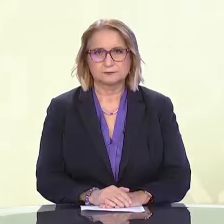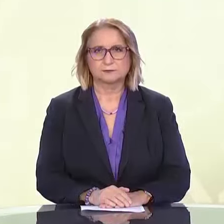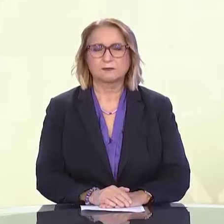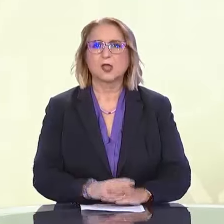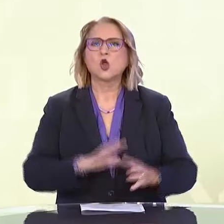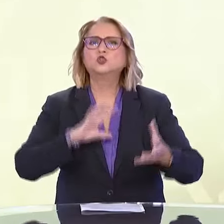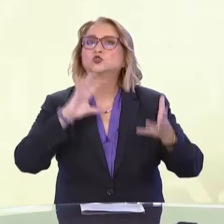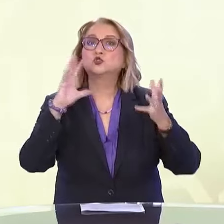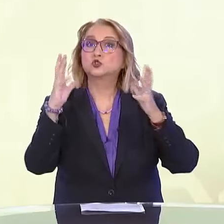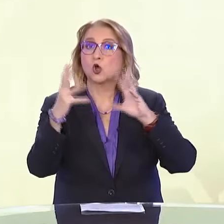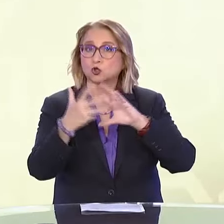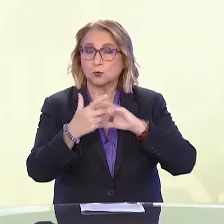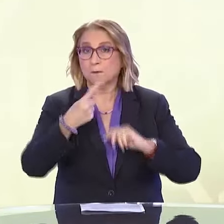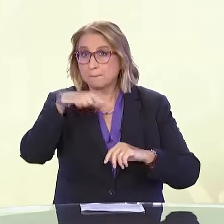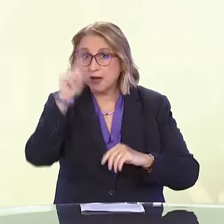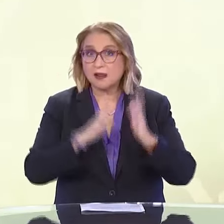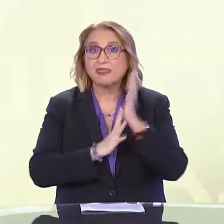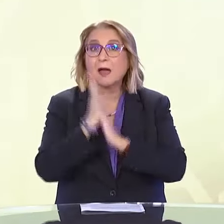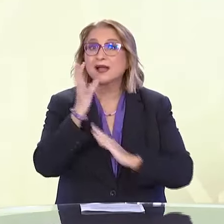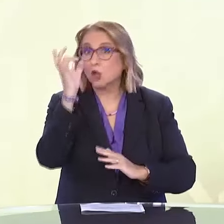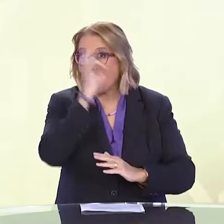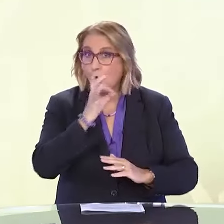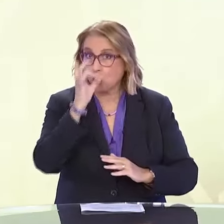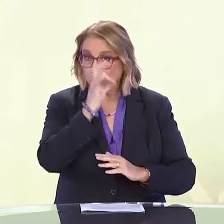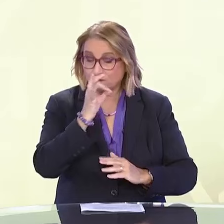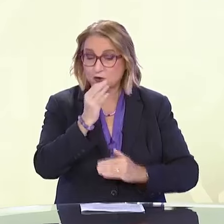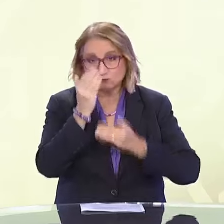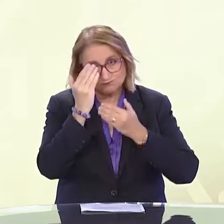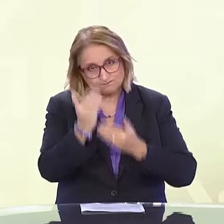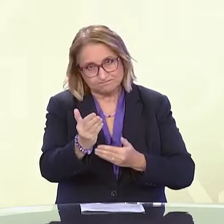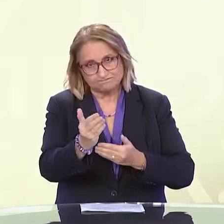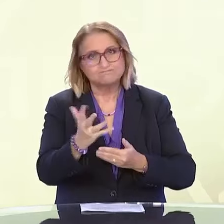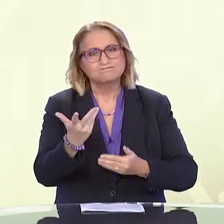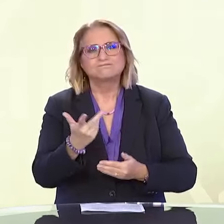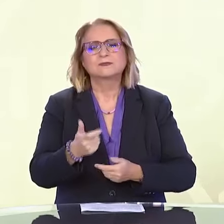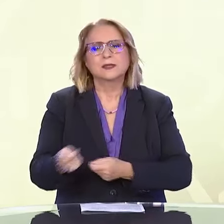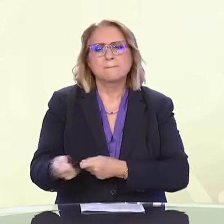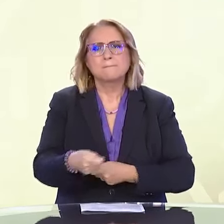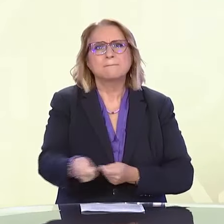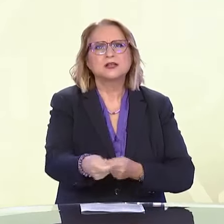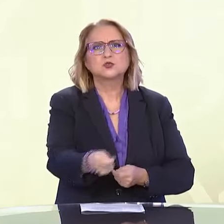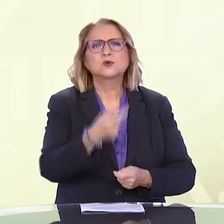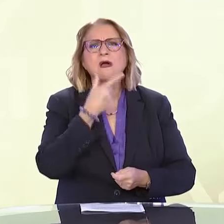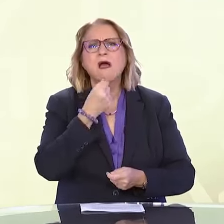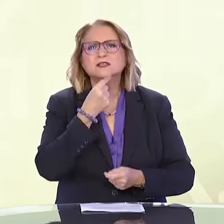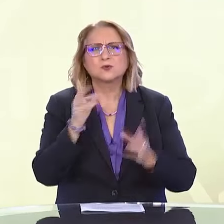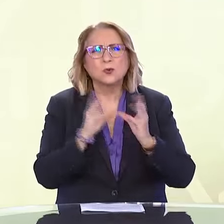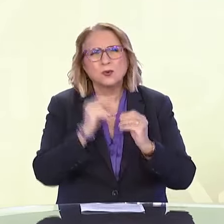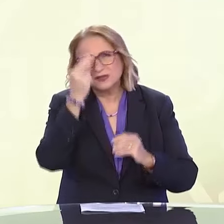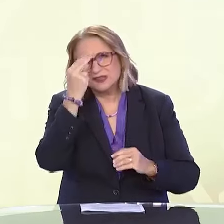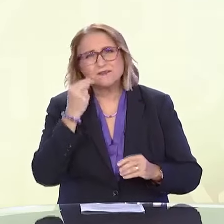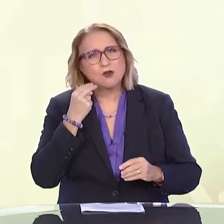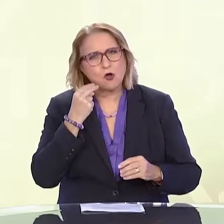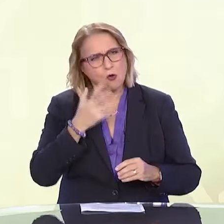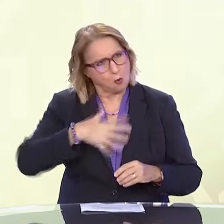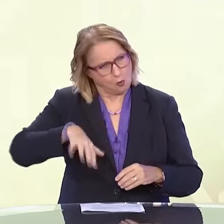Η 15η Οκτωβρίου έχει καθιερωθεί παγκοσμίως ως η ημέρα αφιερωμένη στο λευκό μπαστούνι. Όλοι έχουμε δει κάποιο τυφλό συμπολίτη μας να